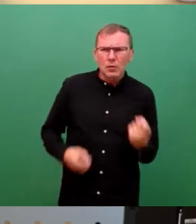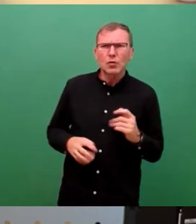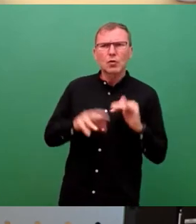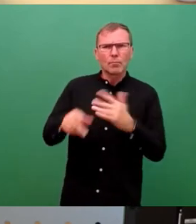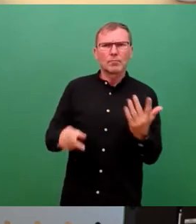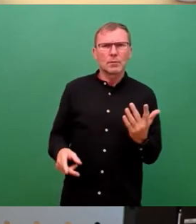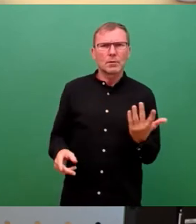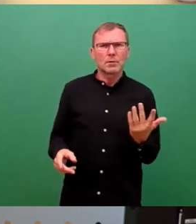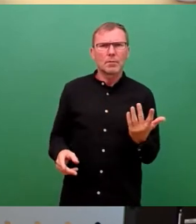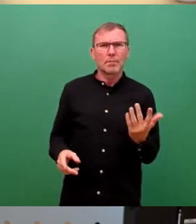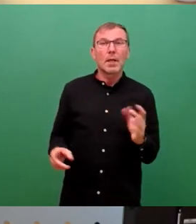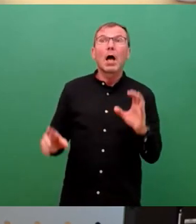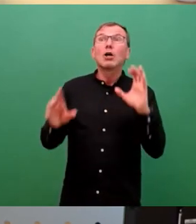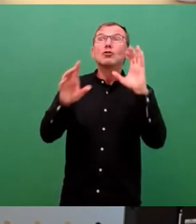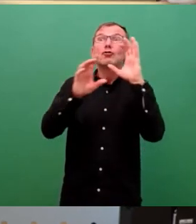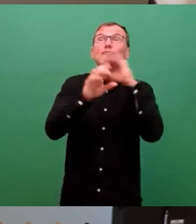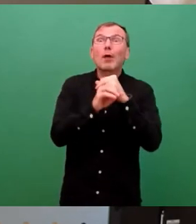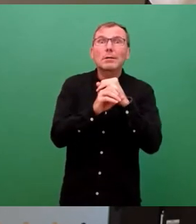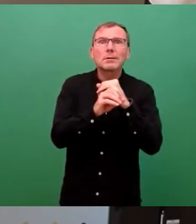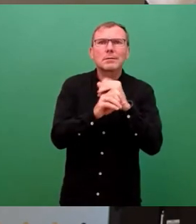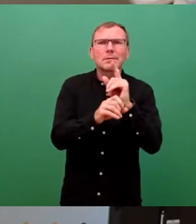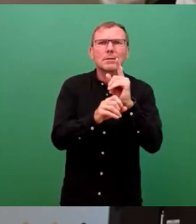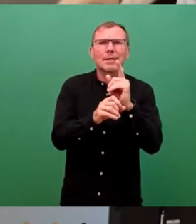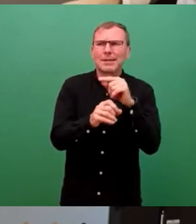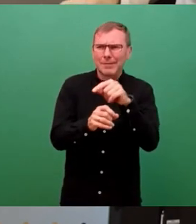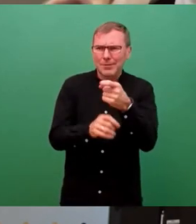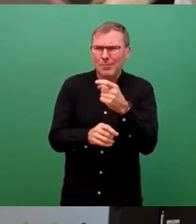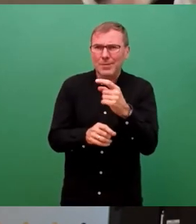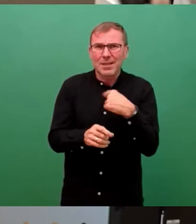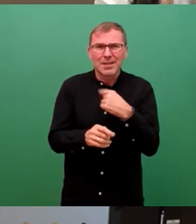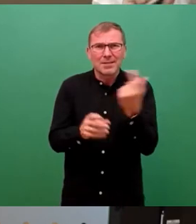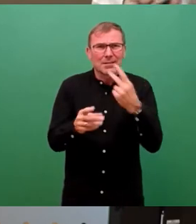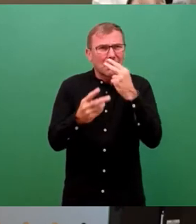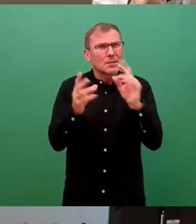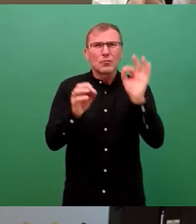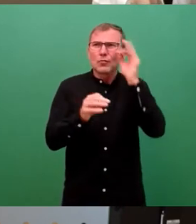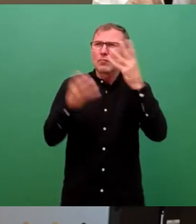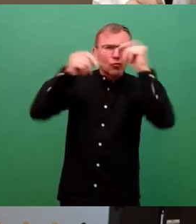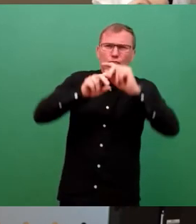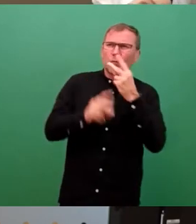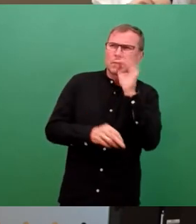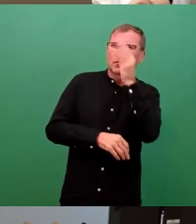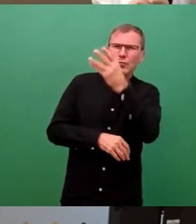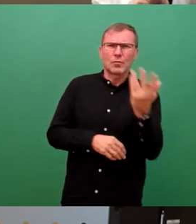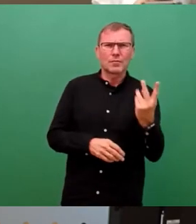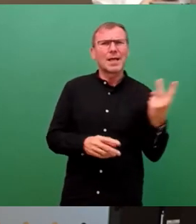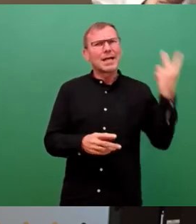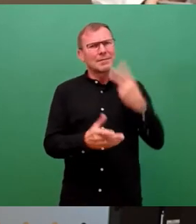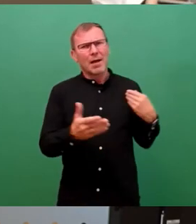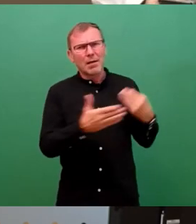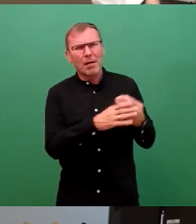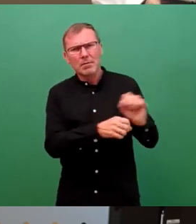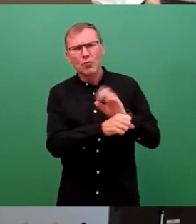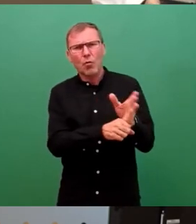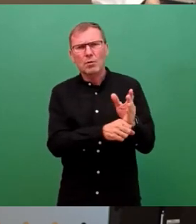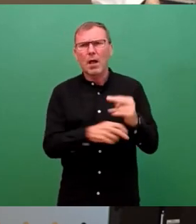ist noch gar keine Farbe. Schwarz ist noch hell auf das, was uns hier auf uns zukommt. Nach zwei Jahren Corona sind die Rücklagen der